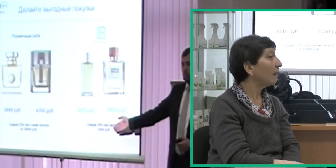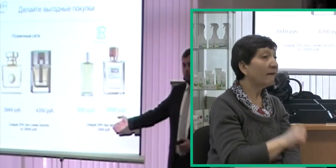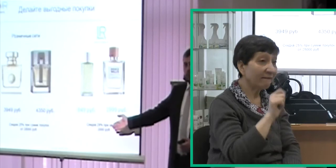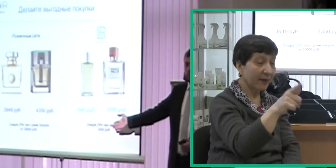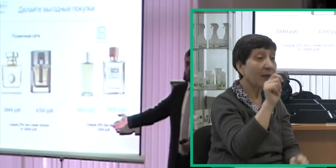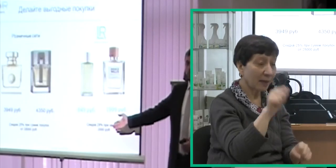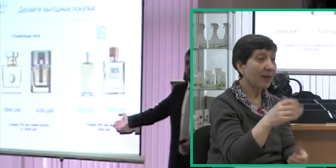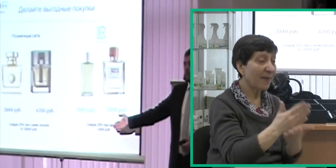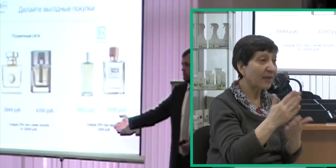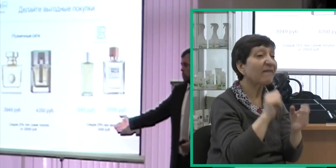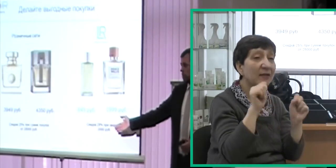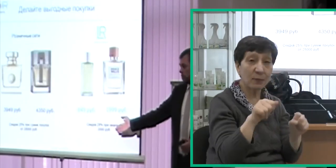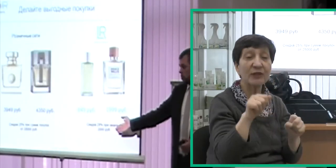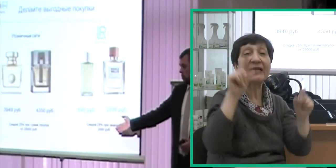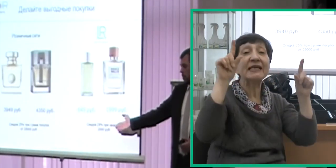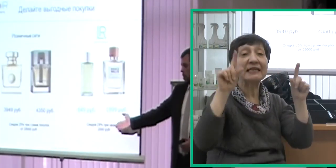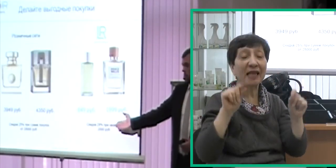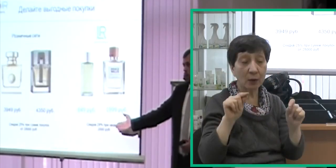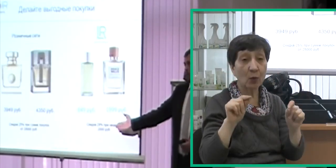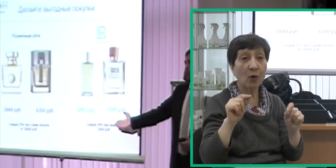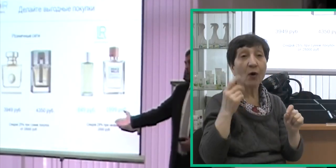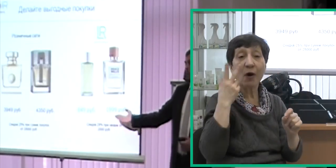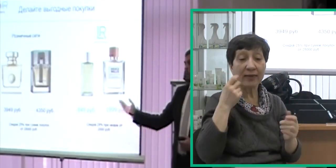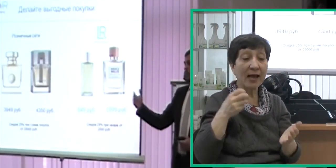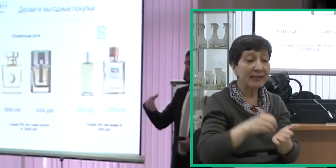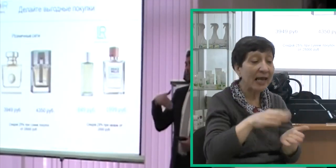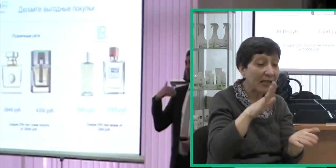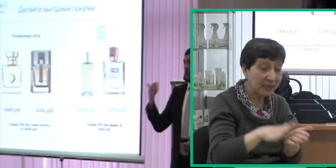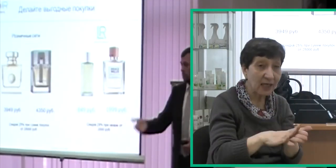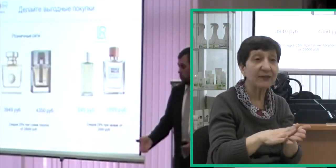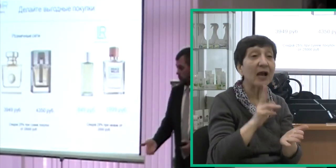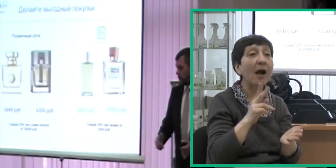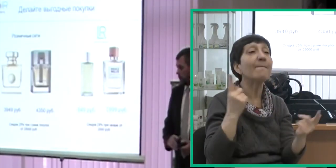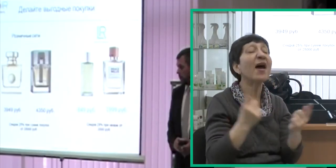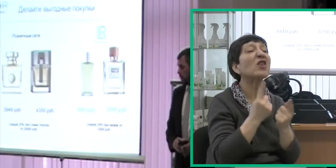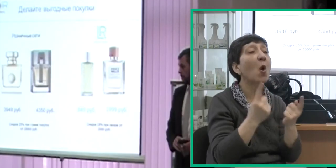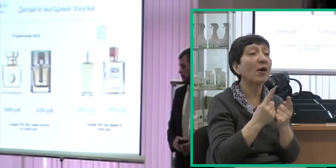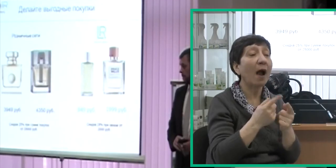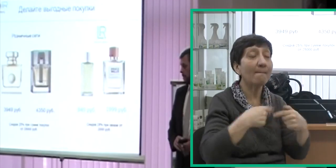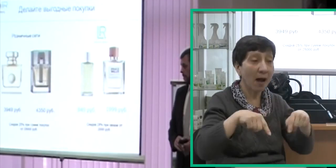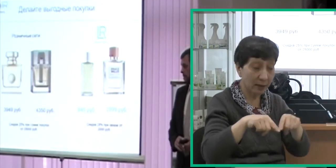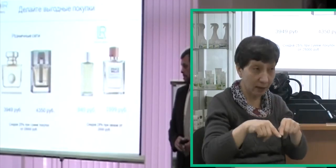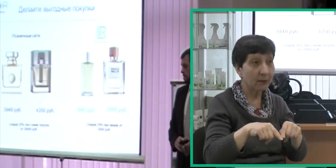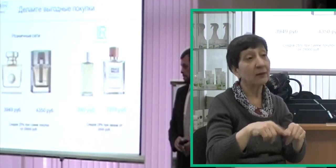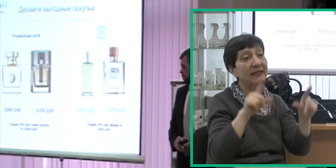получить 28-процентную скидку, зарегистрировавшись в качестве партнера компании